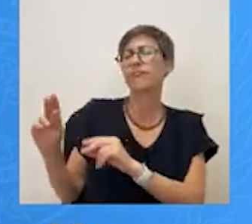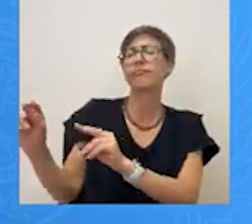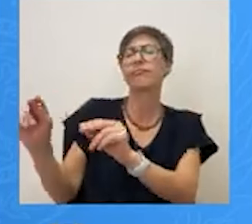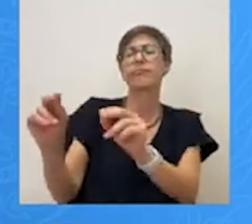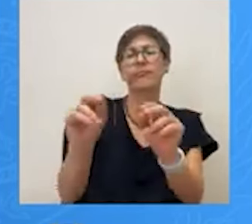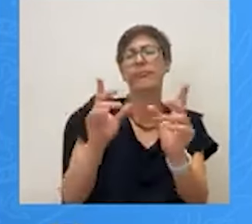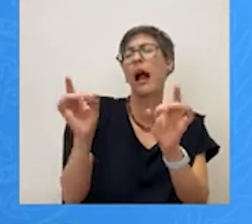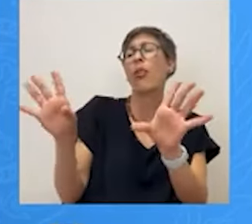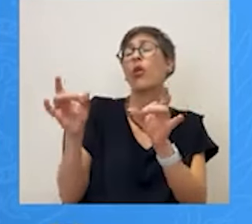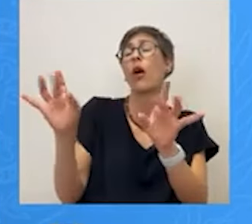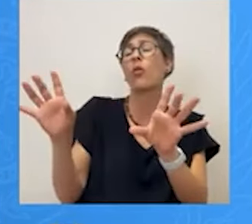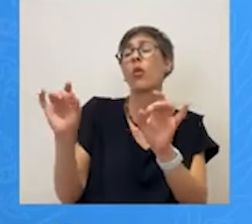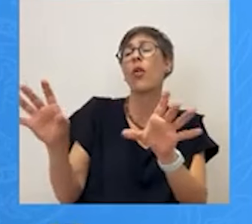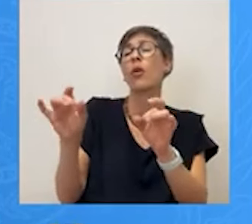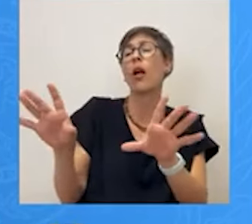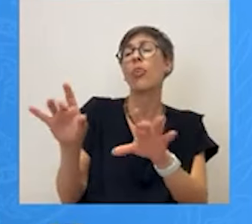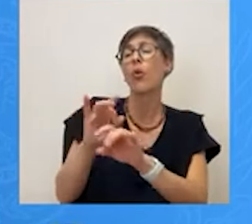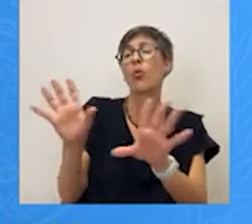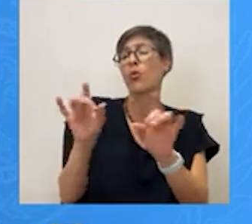και δεν παίρνουμε.